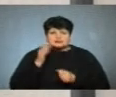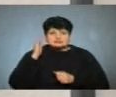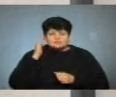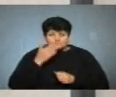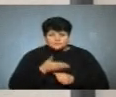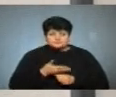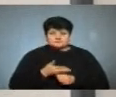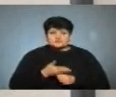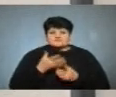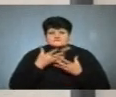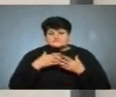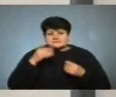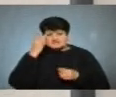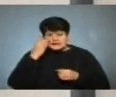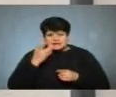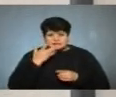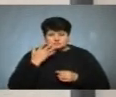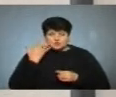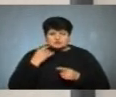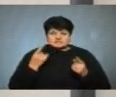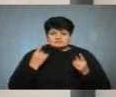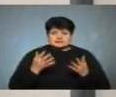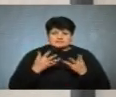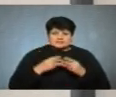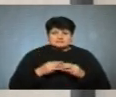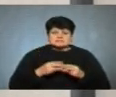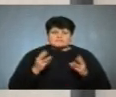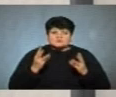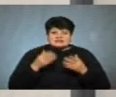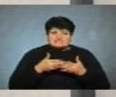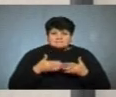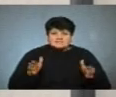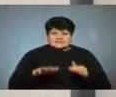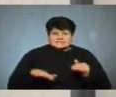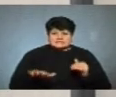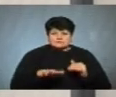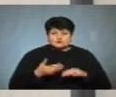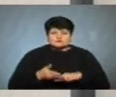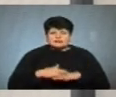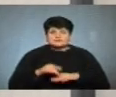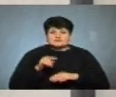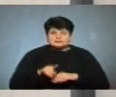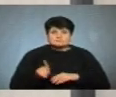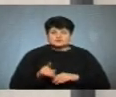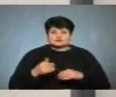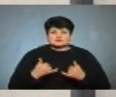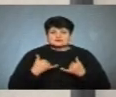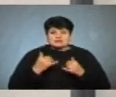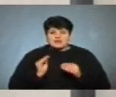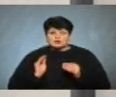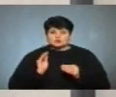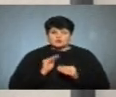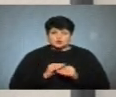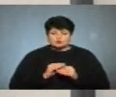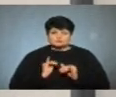Бо весна-літо, коли ми ліквідовуємо велику кількість пожеж на відкритій території, вони ускладнені тим, що ми для дозаправки